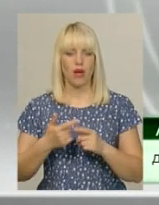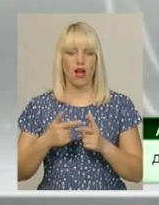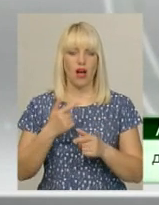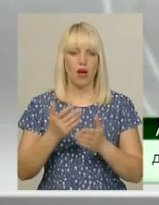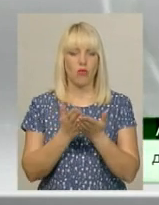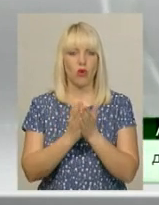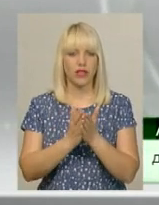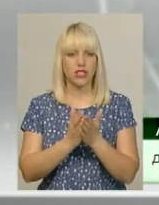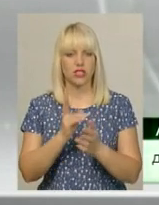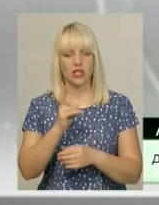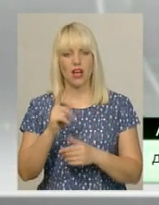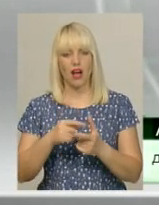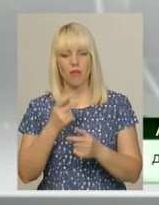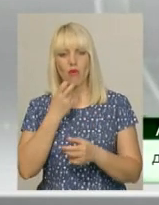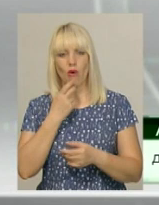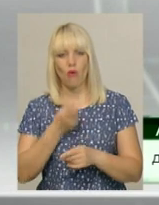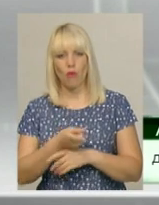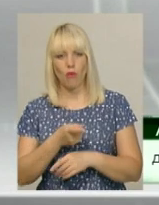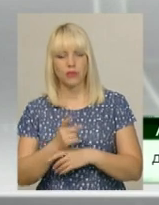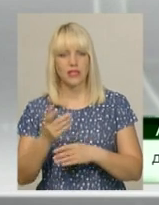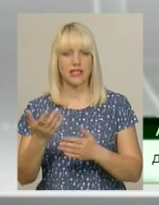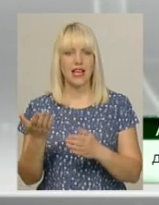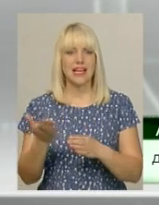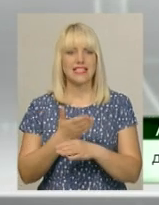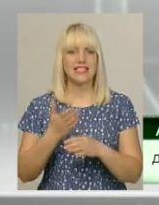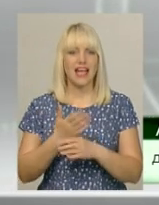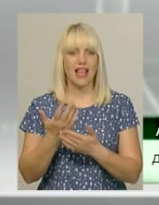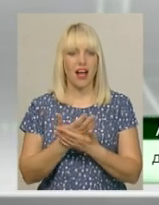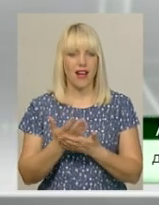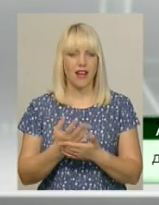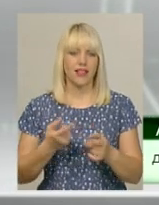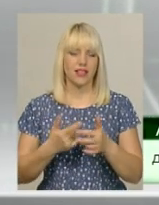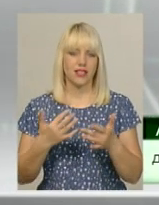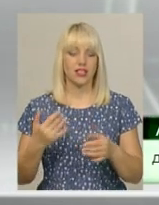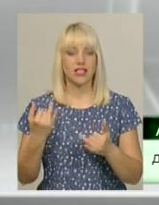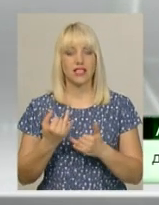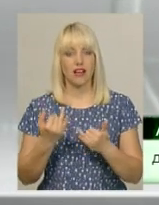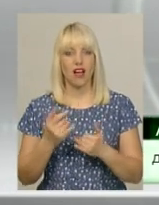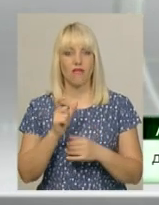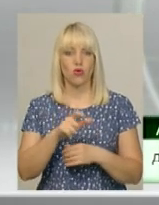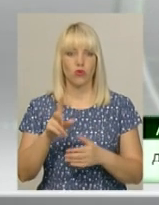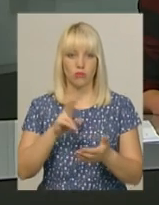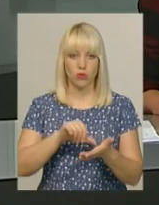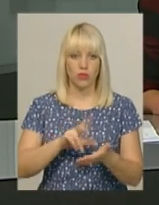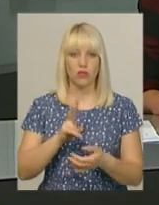книжок, коміксів, фільмів, серіалів. І це цікаво як і їм, так і цікаво і глядачам.